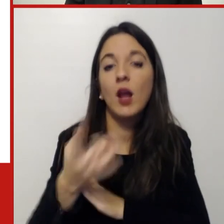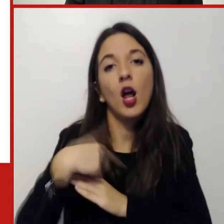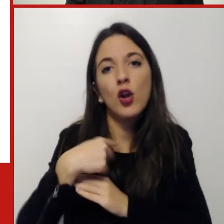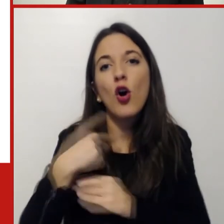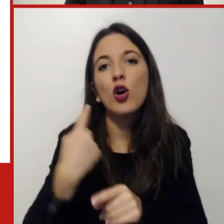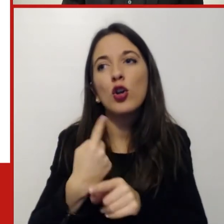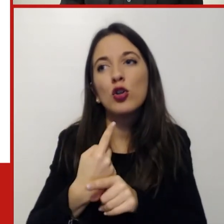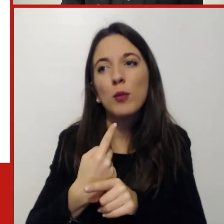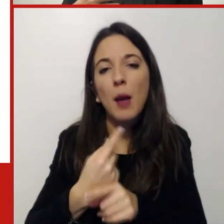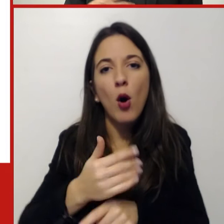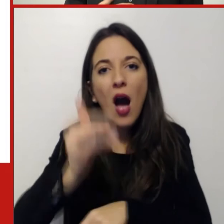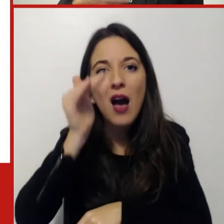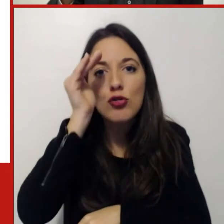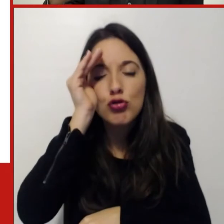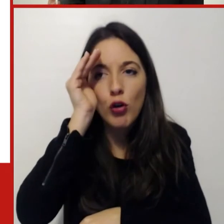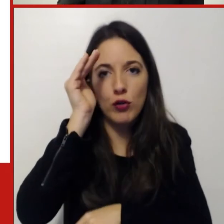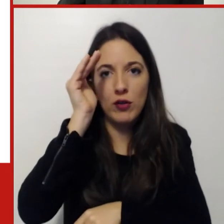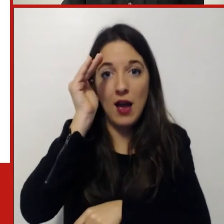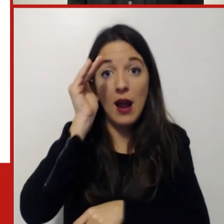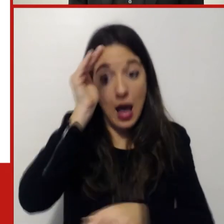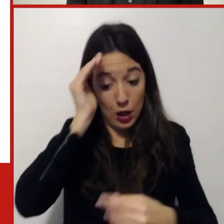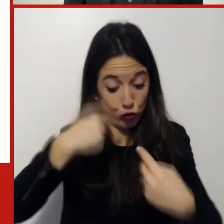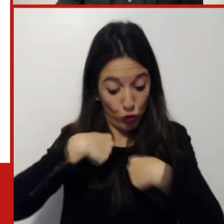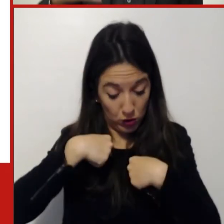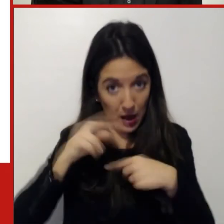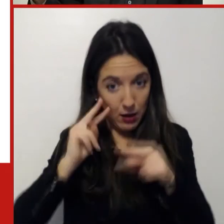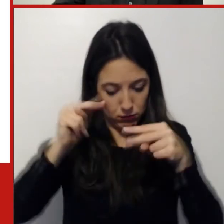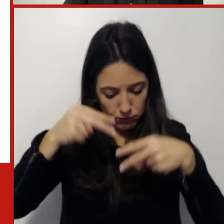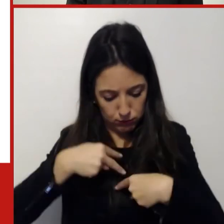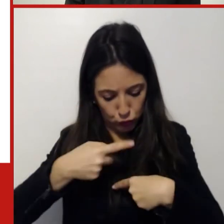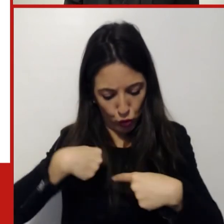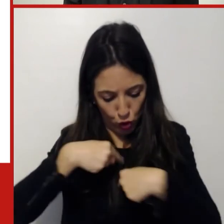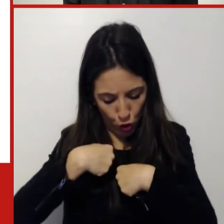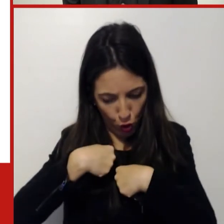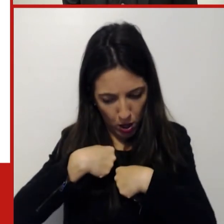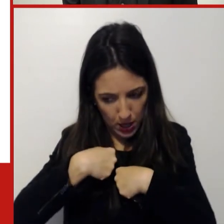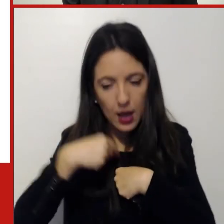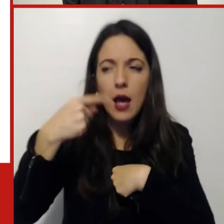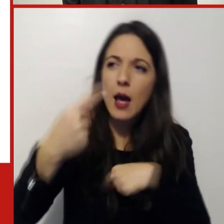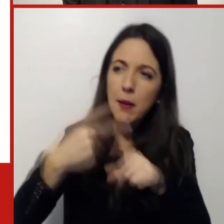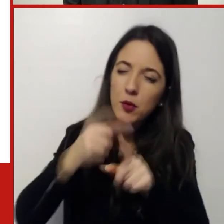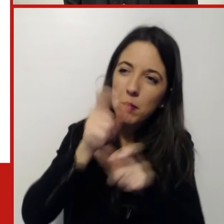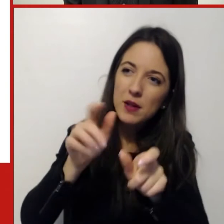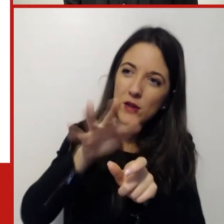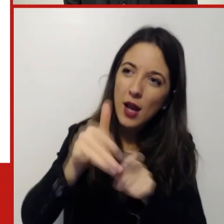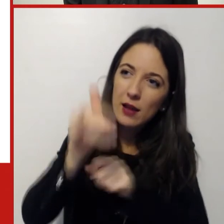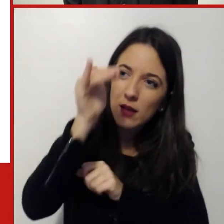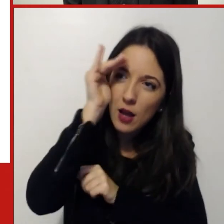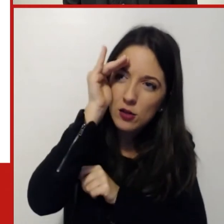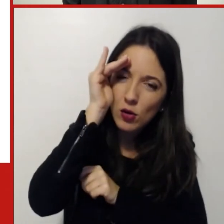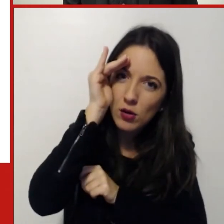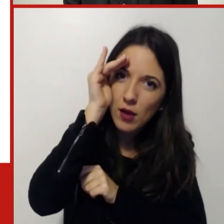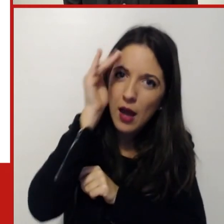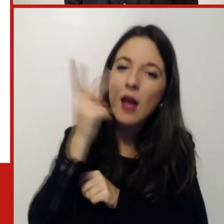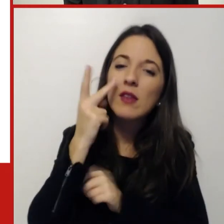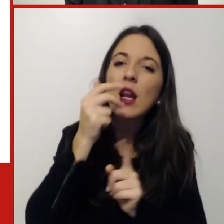questo vuol dire ascoltare ascoltarsi ascoltare le altre persone e saper promuovere quelle che sono le capacità e anche la